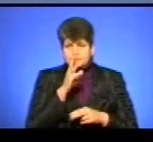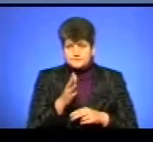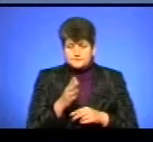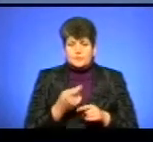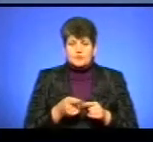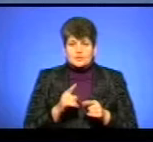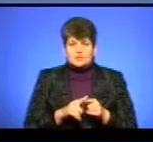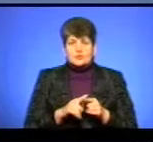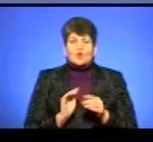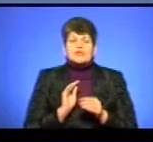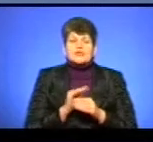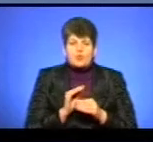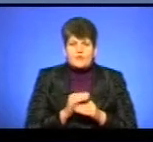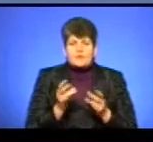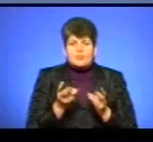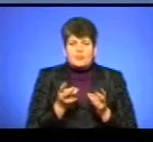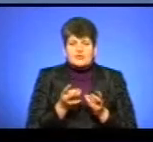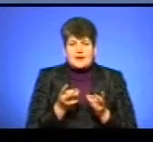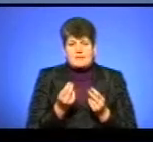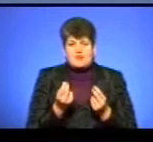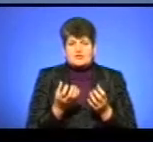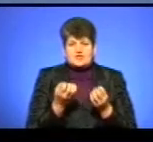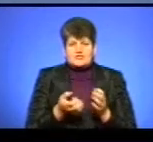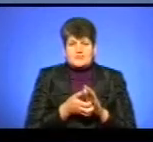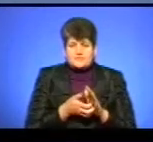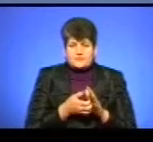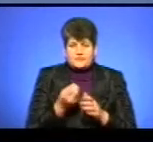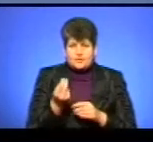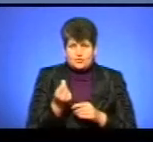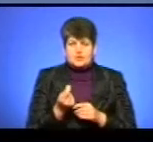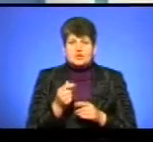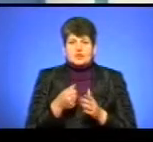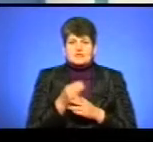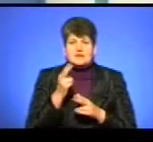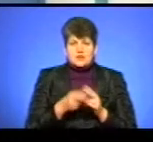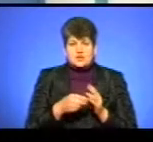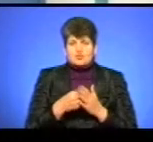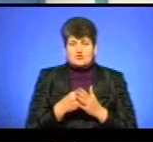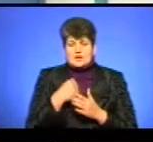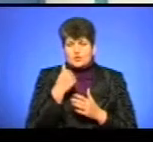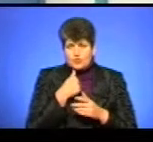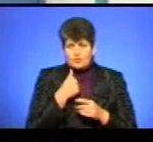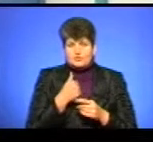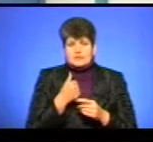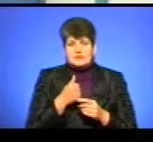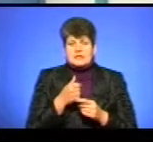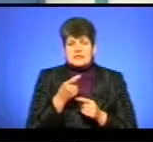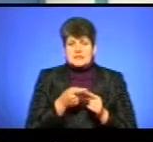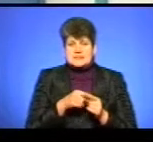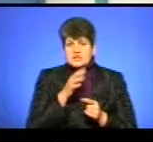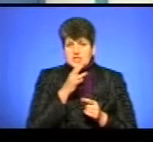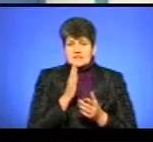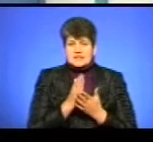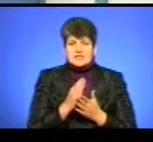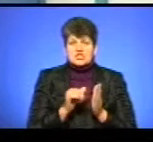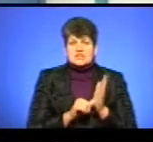До такого потреба в кошти для забезпечення фондом опрати праці до завершення бюджетного року на даний час, вже по останнім підрахункам, становить